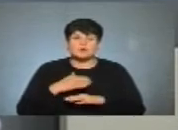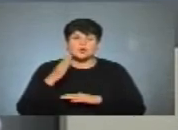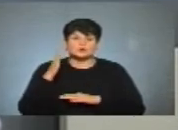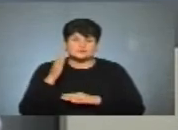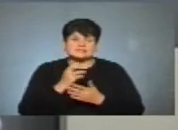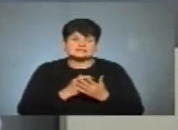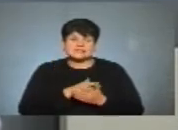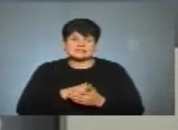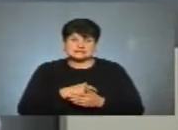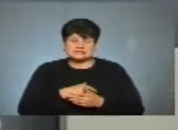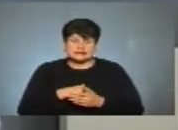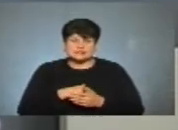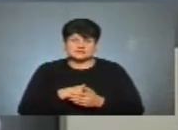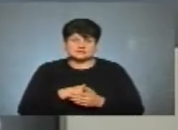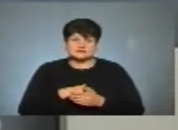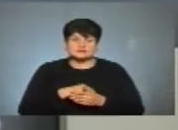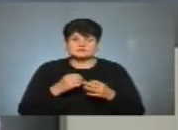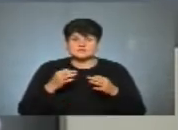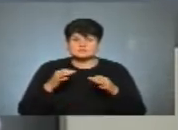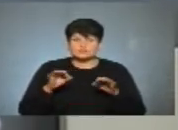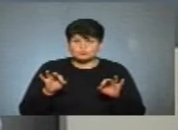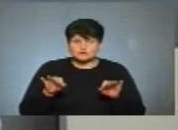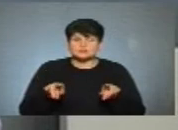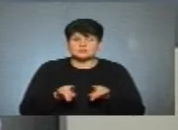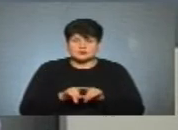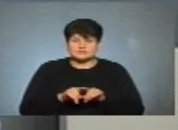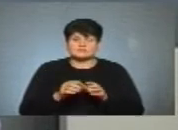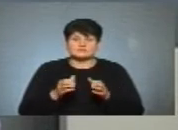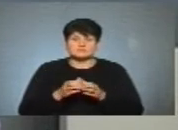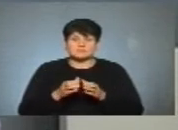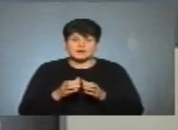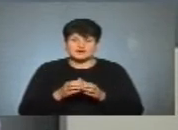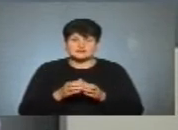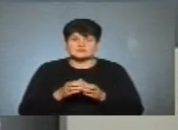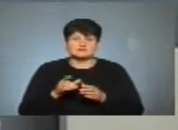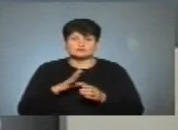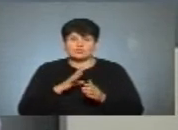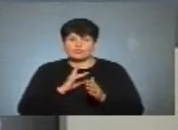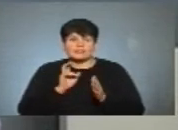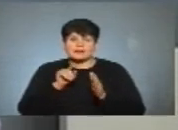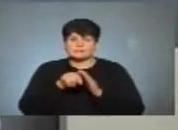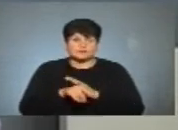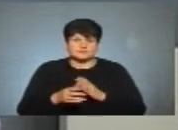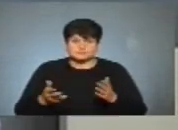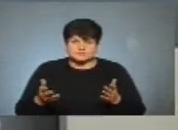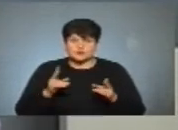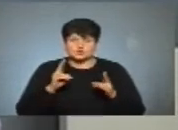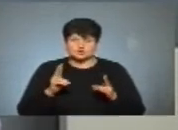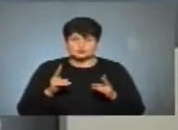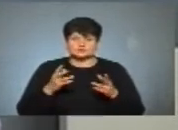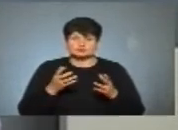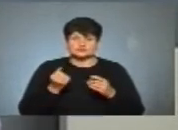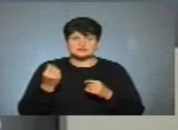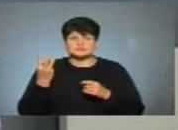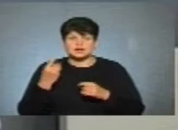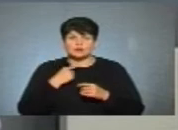кандидата в депутати, теж від свободи, але вже від партії він не буде проходящий. Там хтось получив три